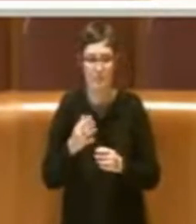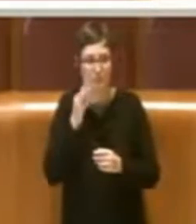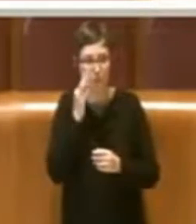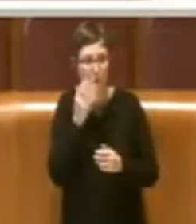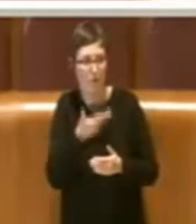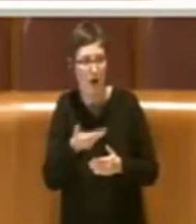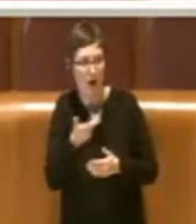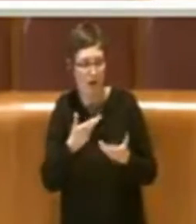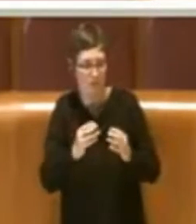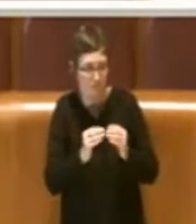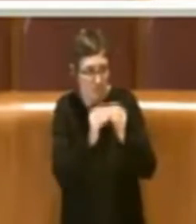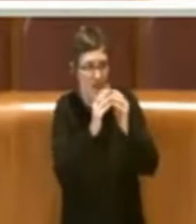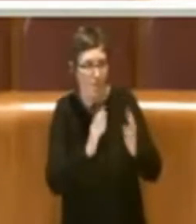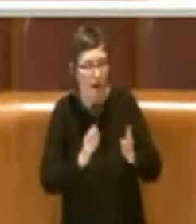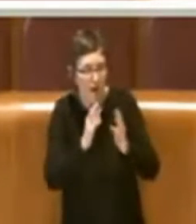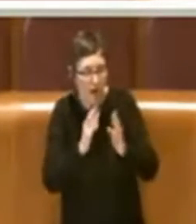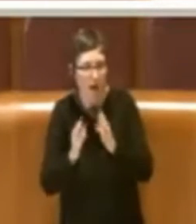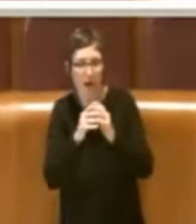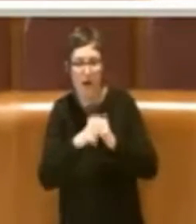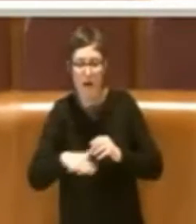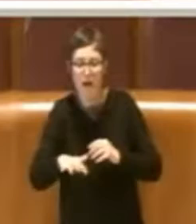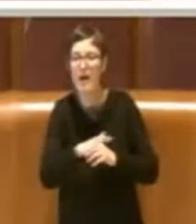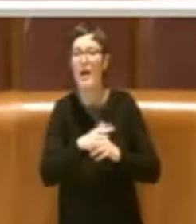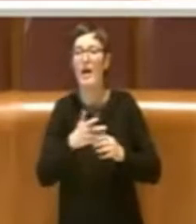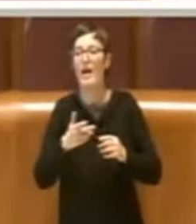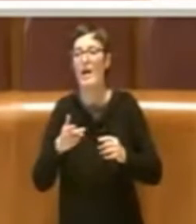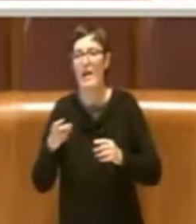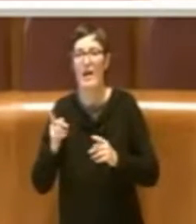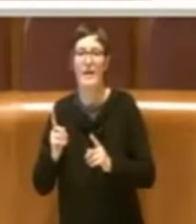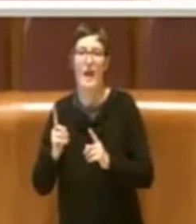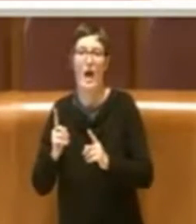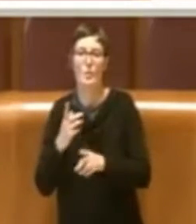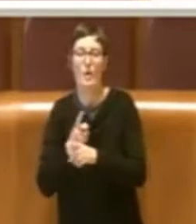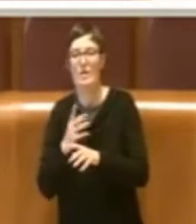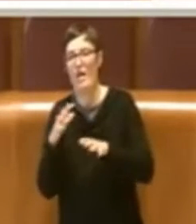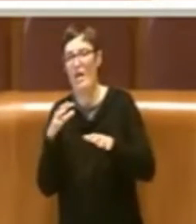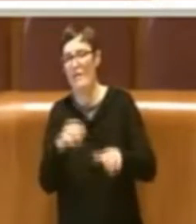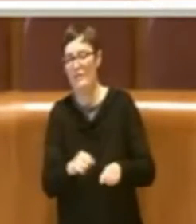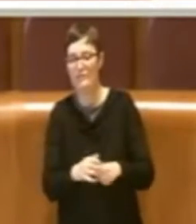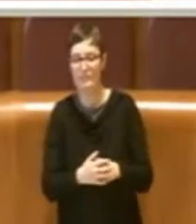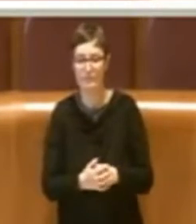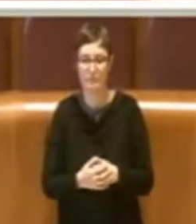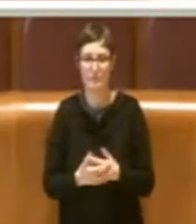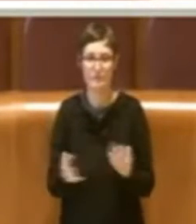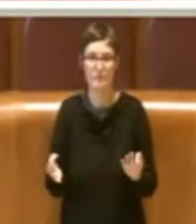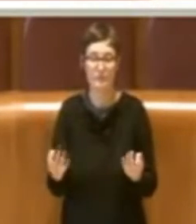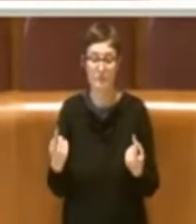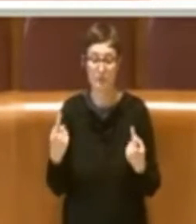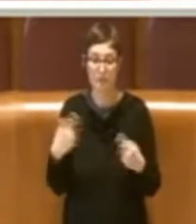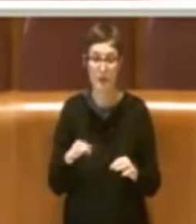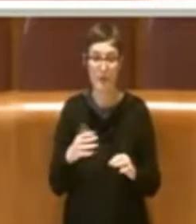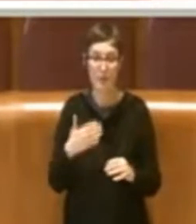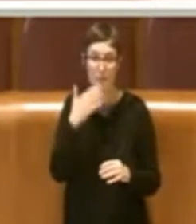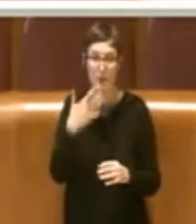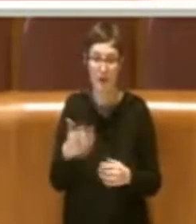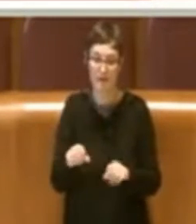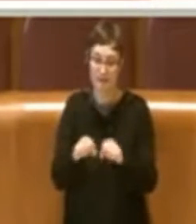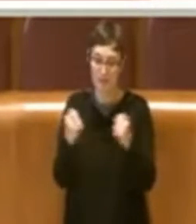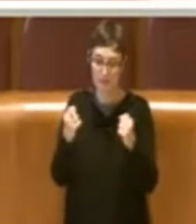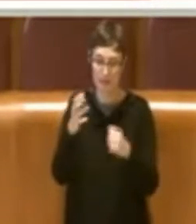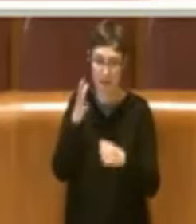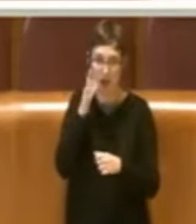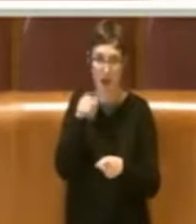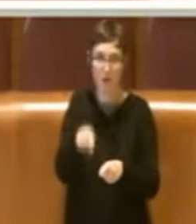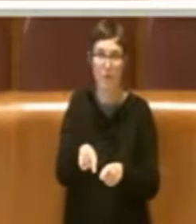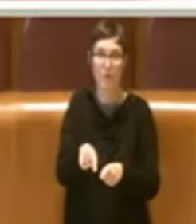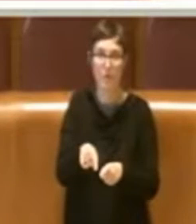cementificare gran parte del suolo. E proprio grazie a questa iscrizione del demanio idrico in questi ultimi mesi, il